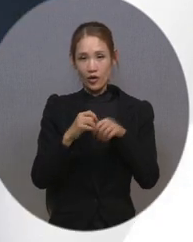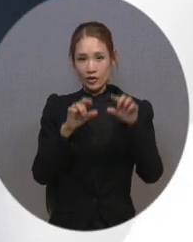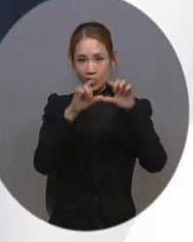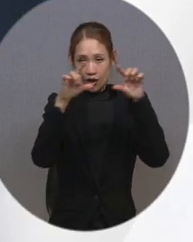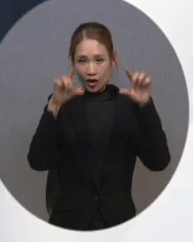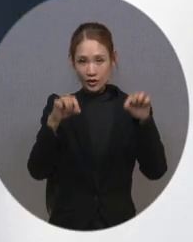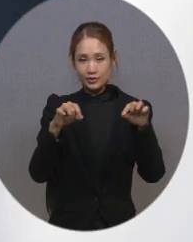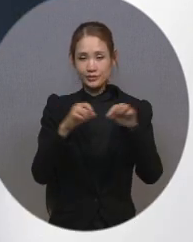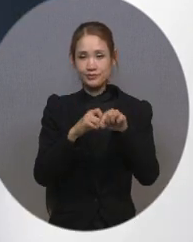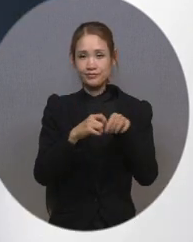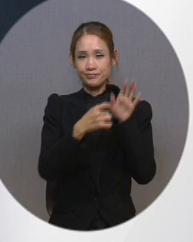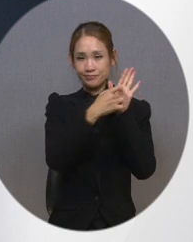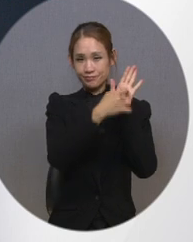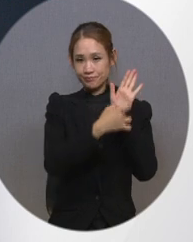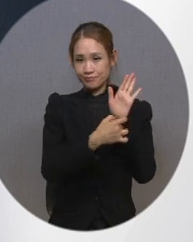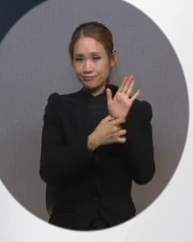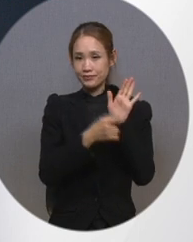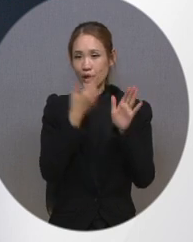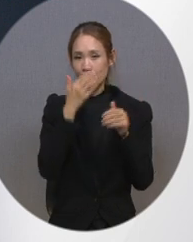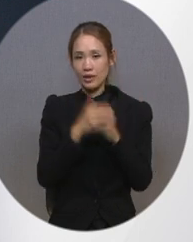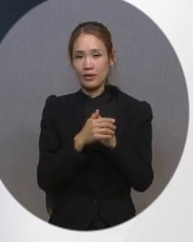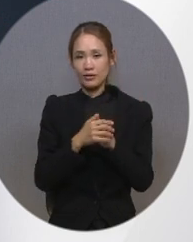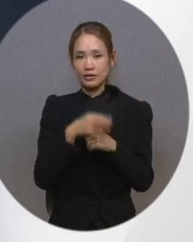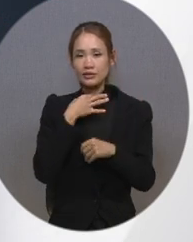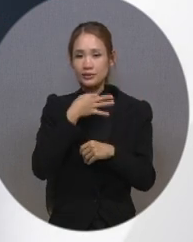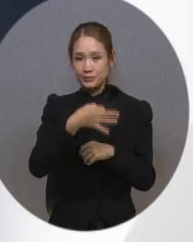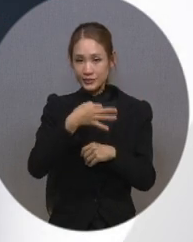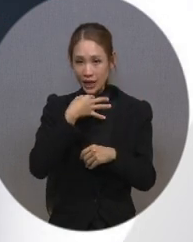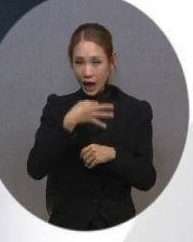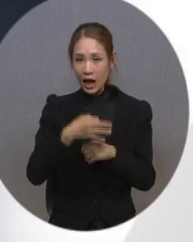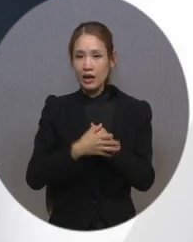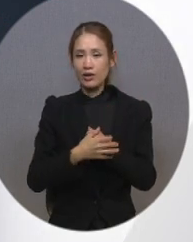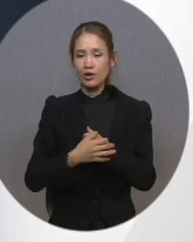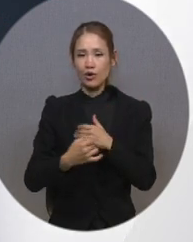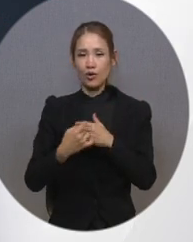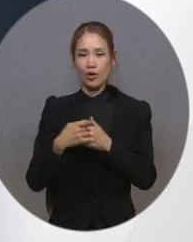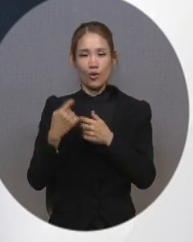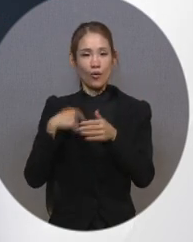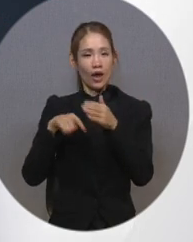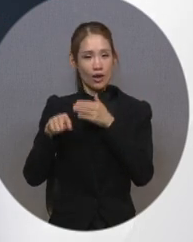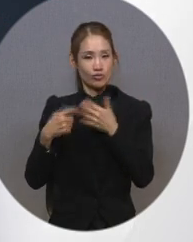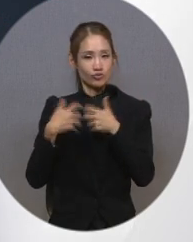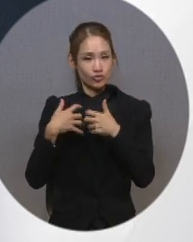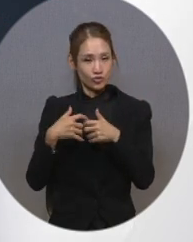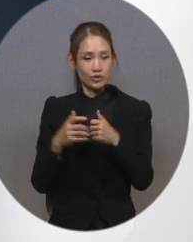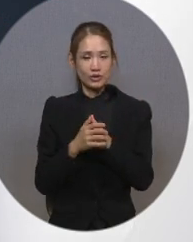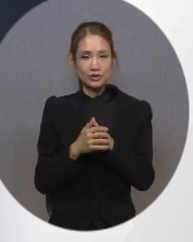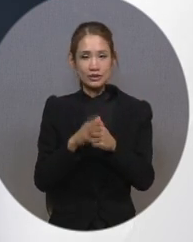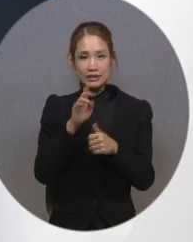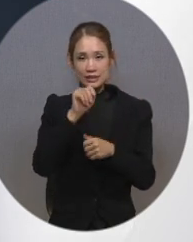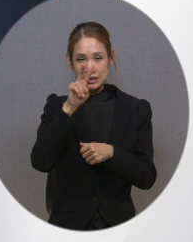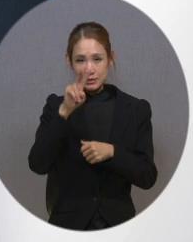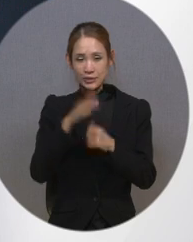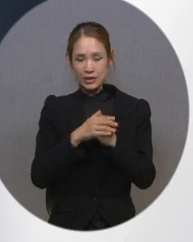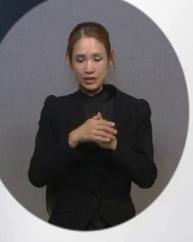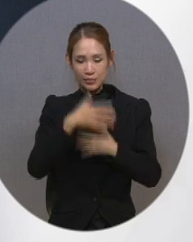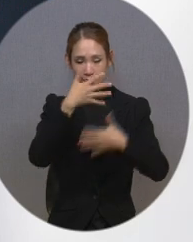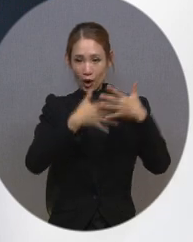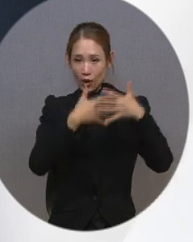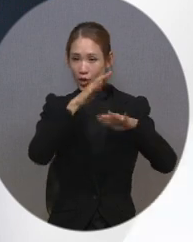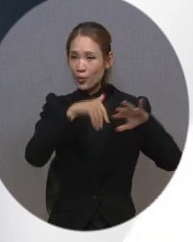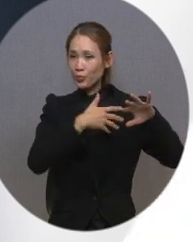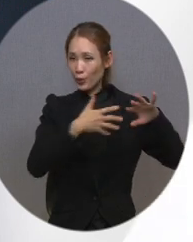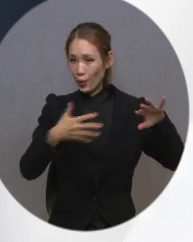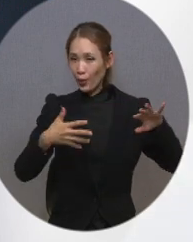설정 가능한데요. 음량, 외부 입력 등 TV 설정 메뉴, TV 편성표, 채널, 전원